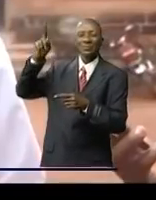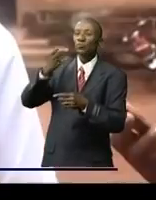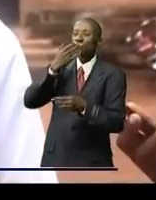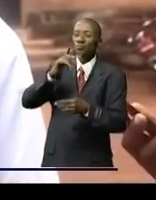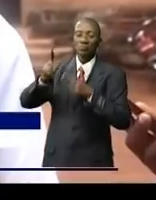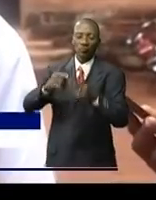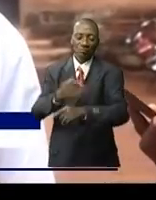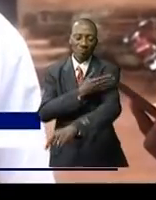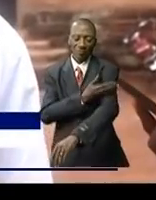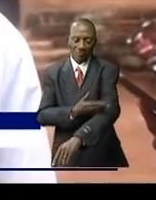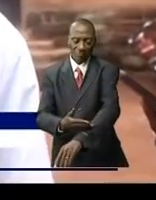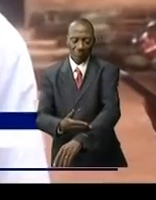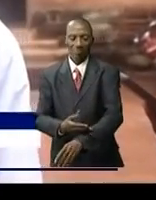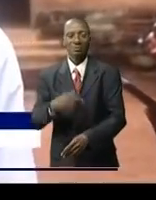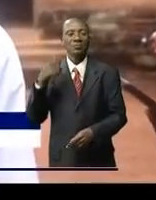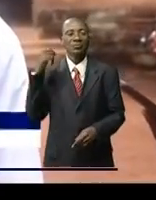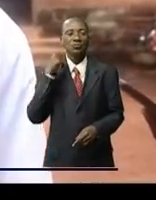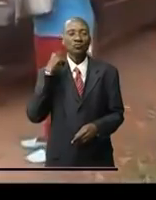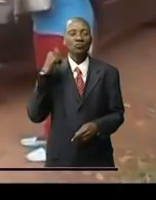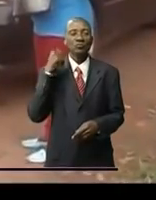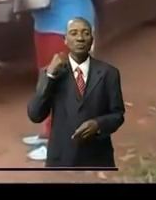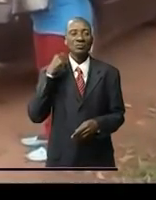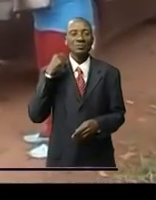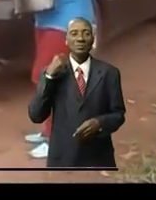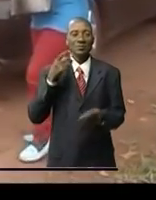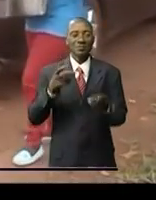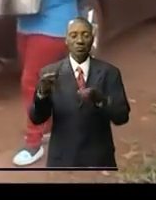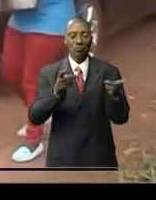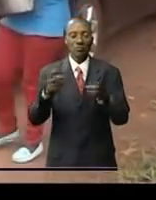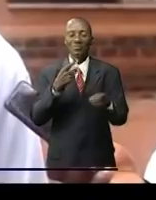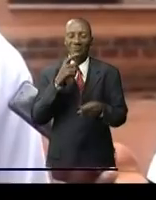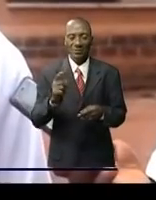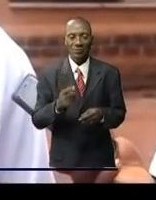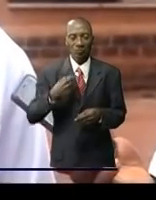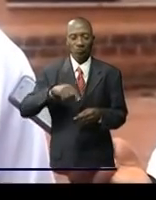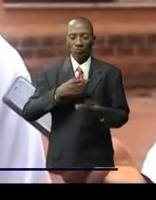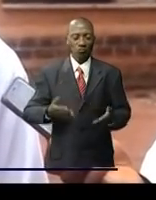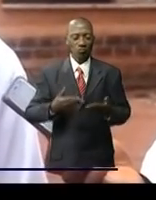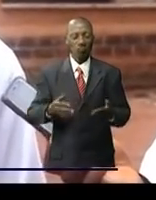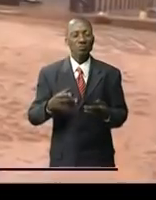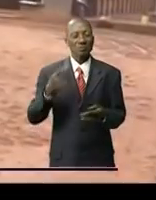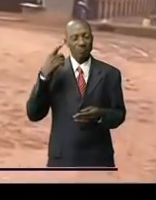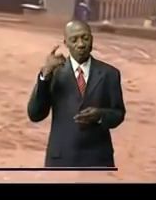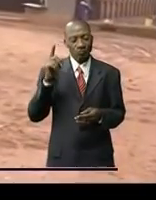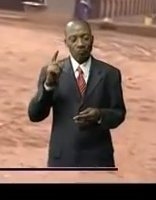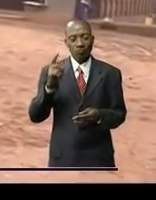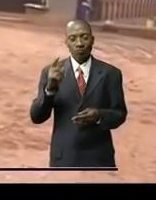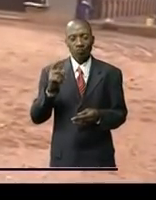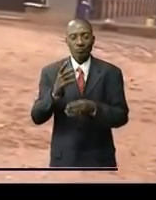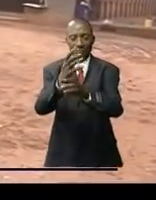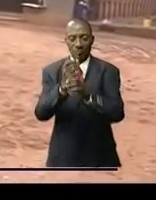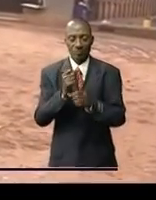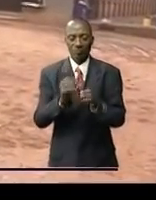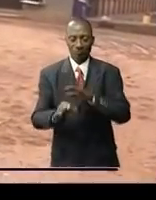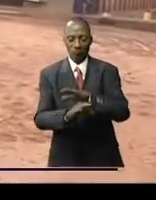sommes très contents de recevoir cette grande délégation de notre première dame l'hôpital général de référence d'Issyro c'est une grande